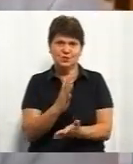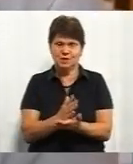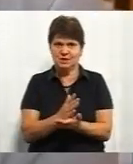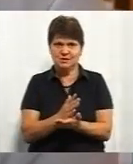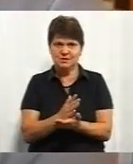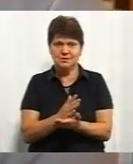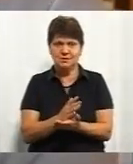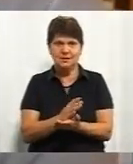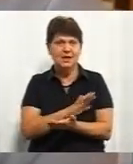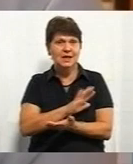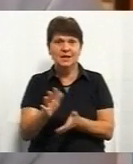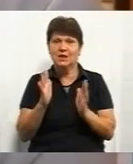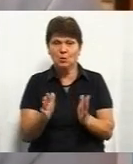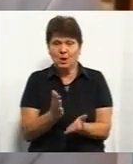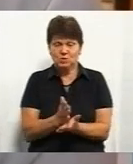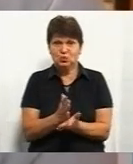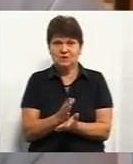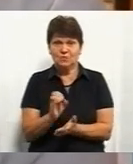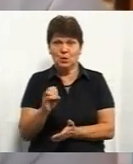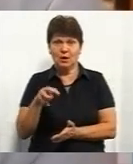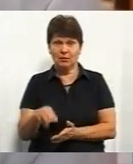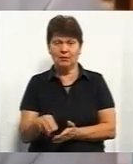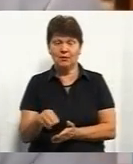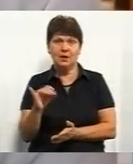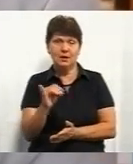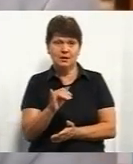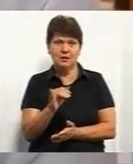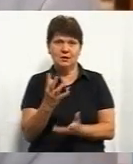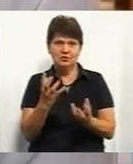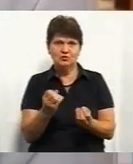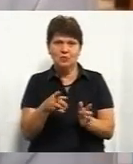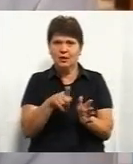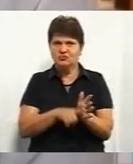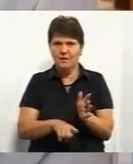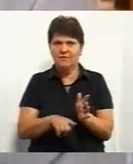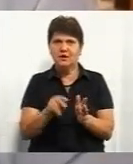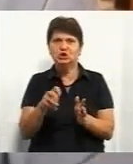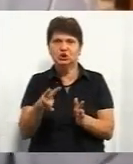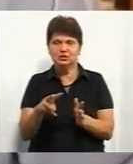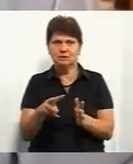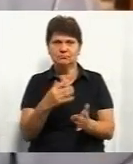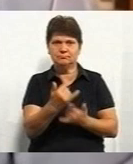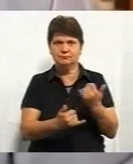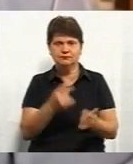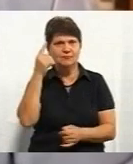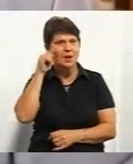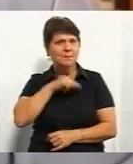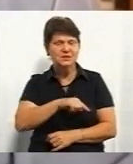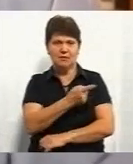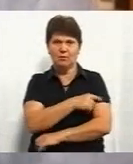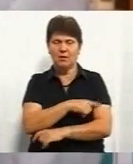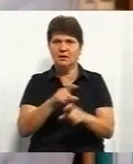Причем це не тільки существує, але оно ж ще дешевле, чим содержання в психбільниці